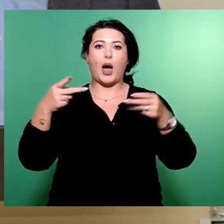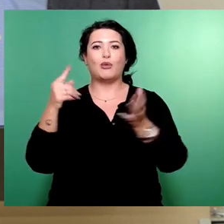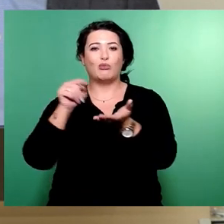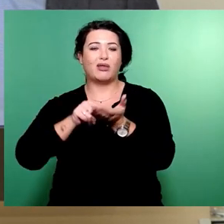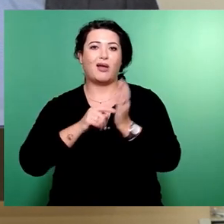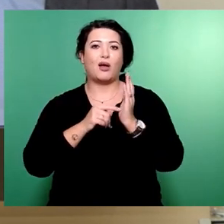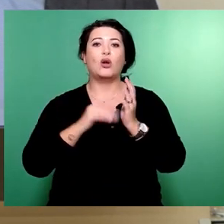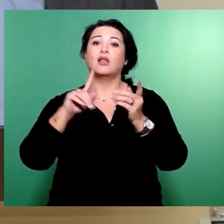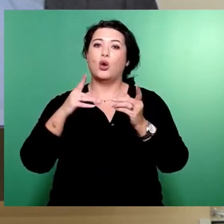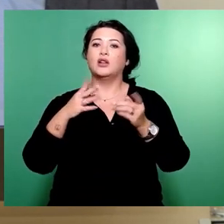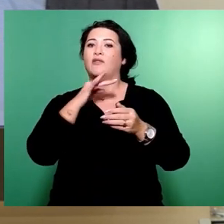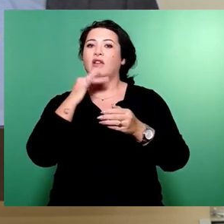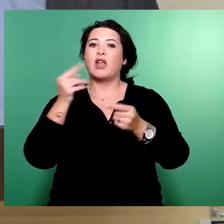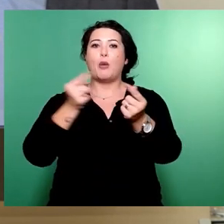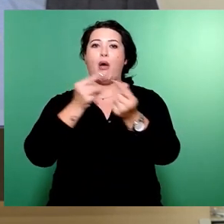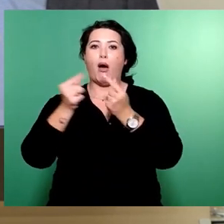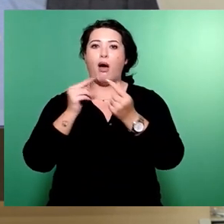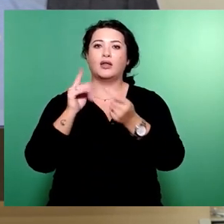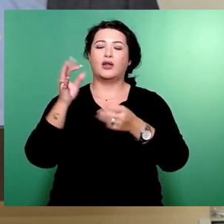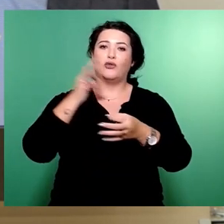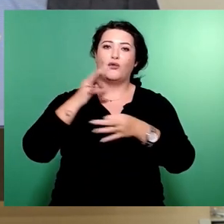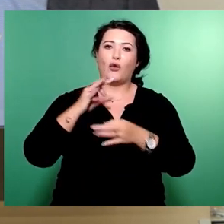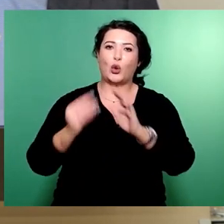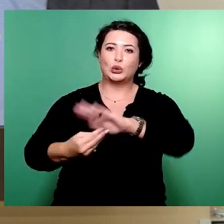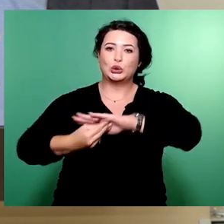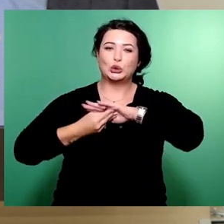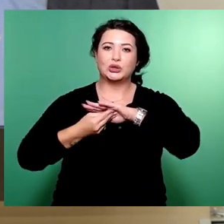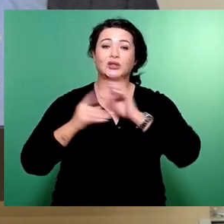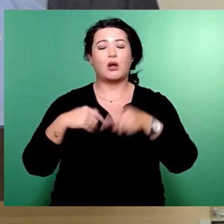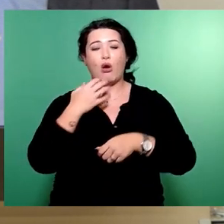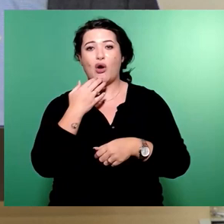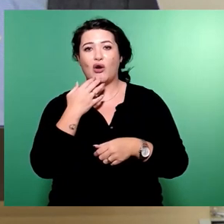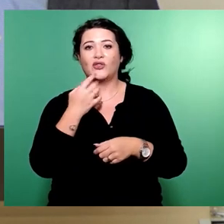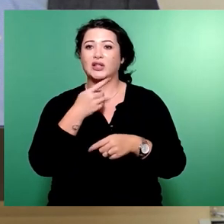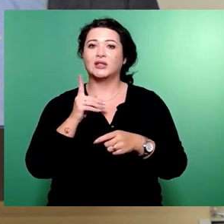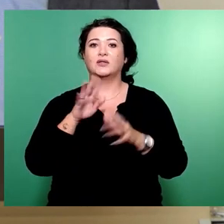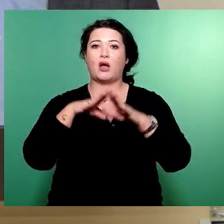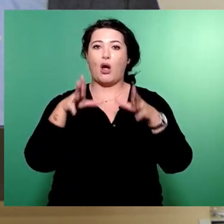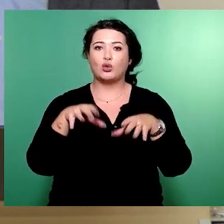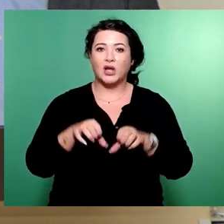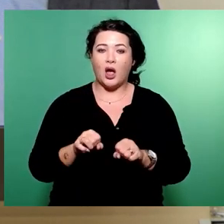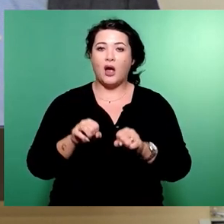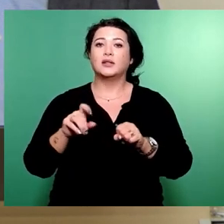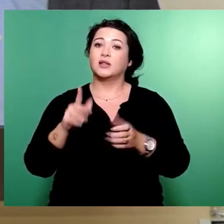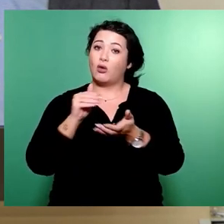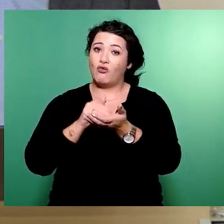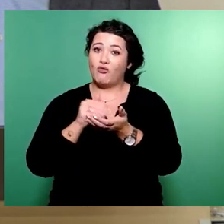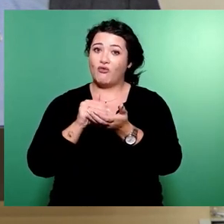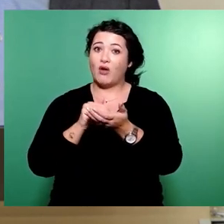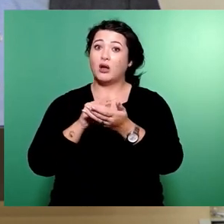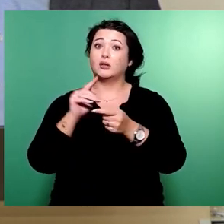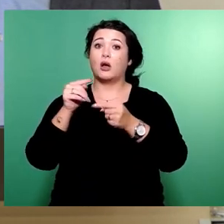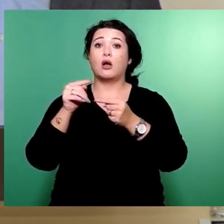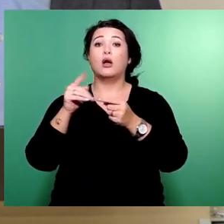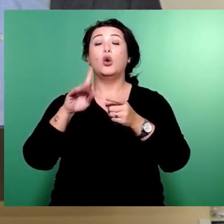Seite standen. Ich hoffe sehr, dass sie im Haushalt aufgezeigten Entwicklungen in unserer Stadt weiter anhält, also insbesondere die